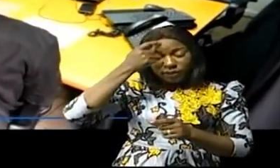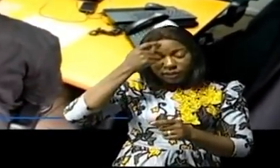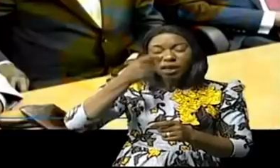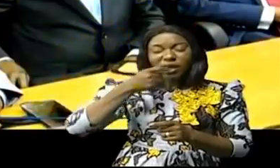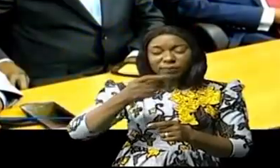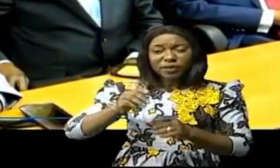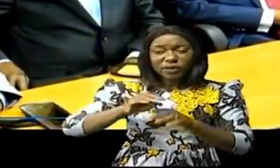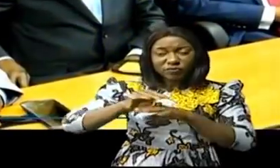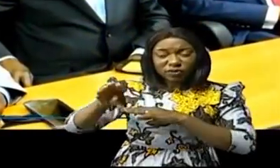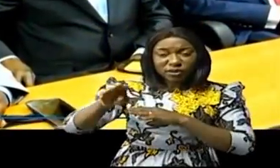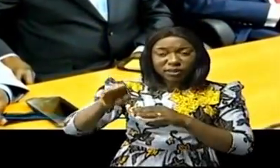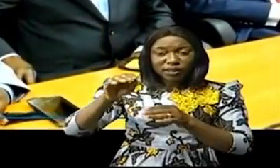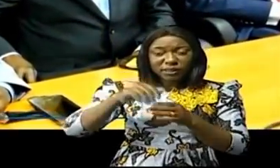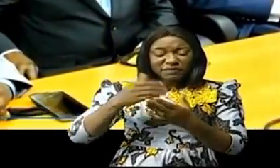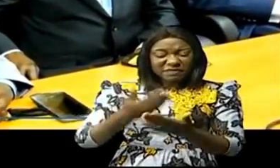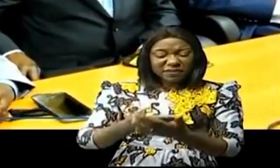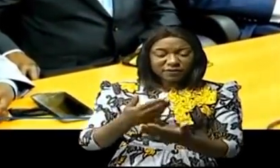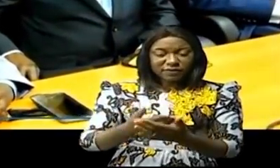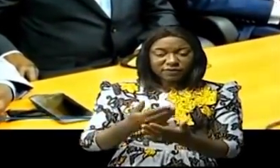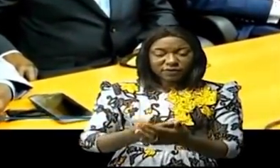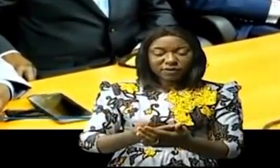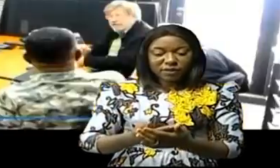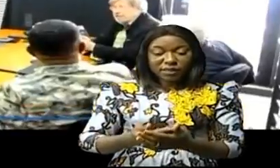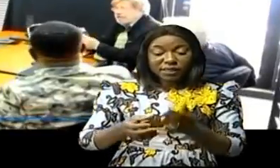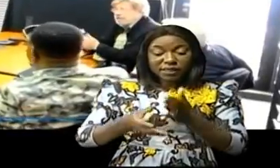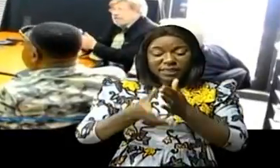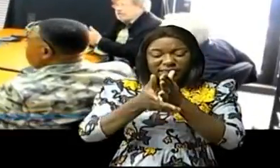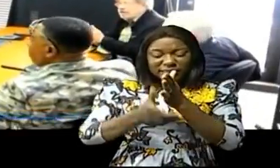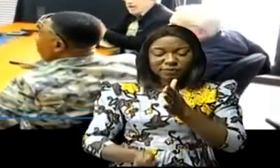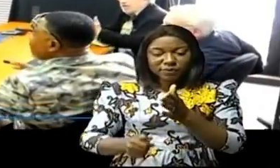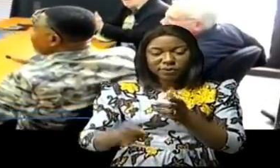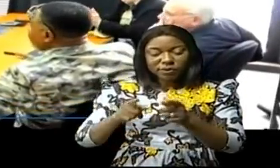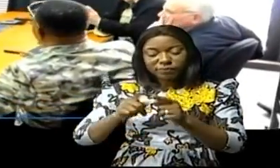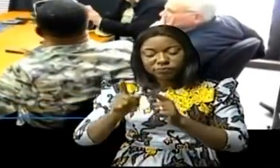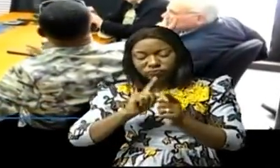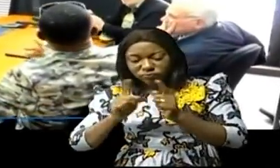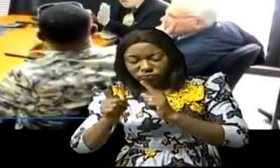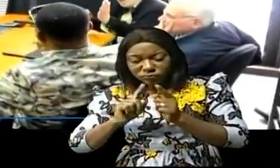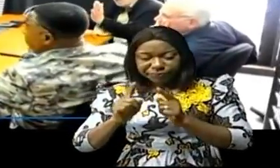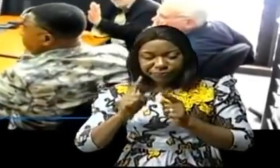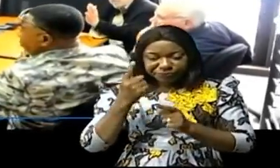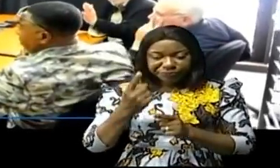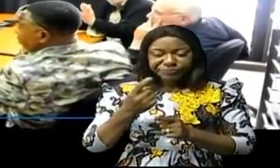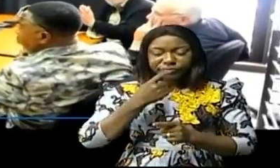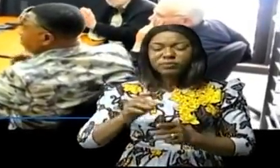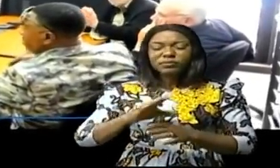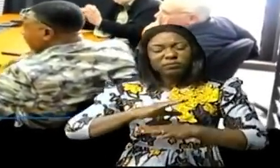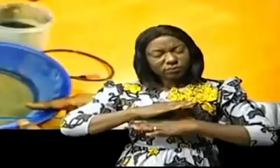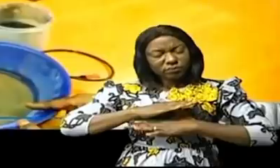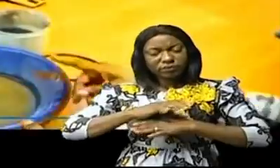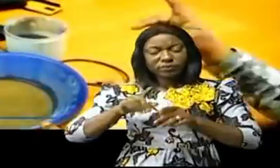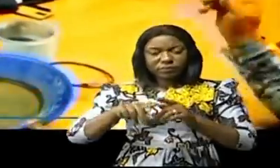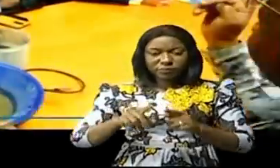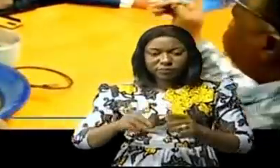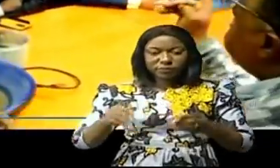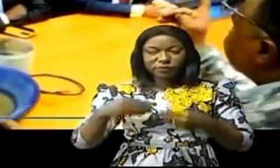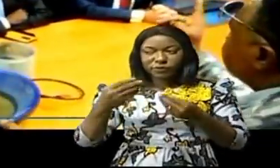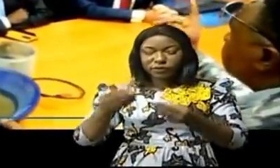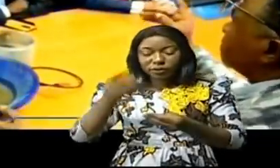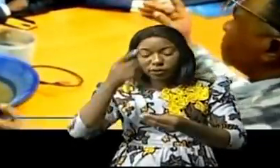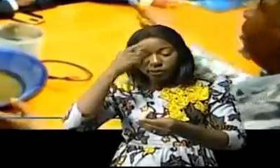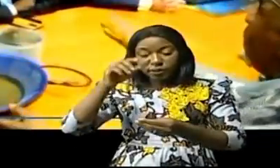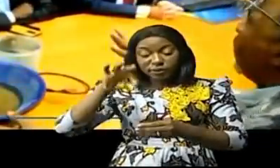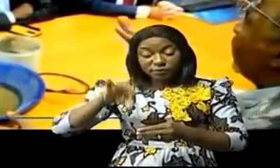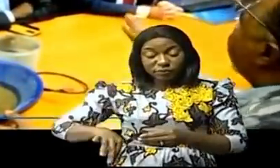experts dans les installations de Grand Tech. Après plus d'une heure d'entretien, l'un d'eux s'est dit convaincu de ces offres qui seront très